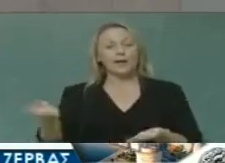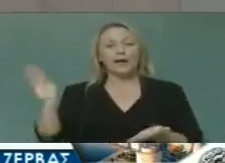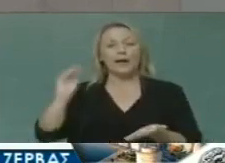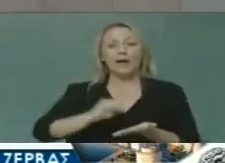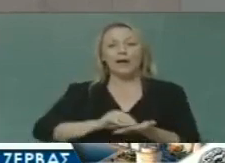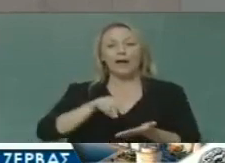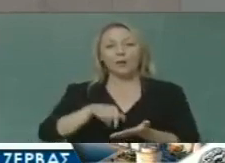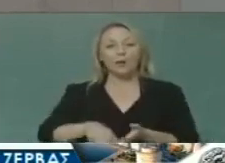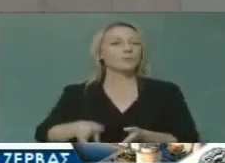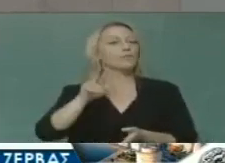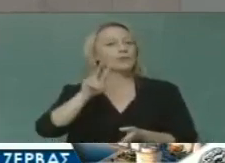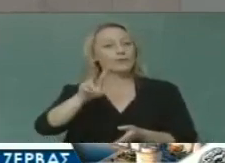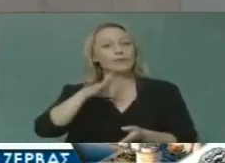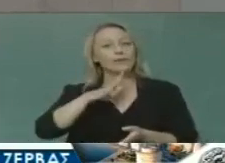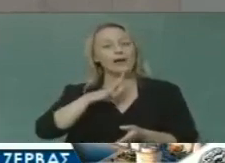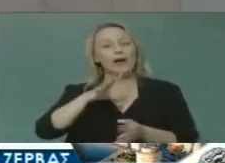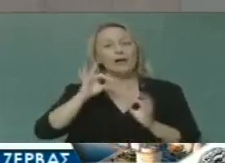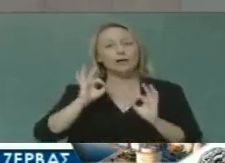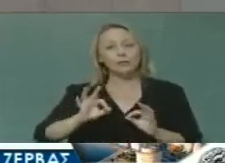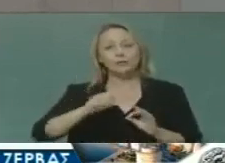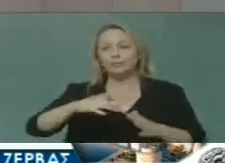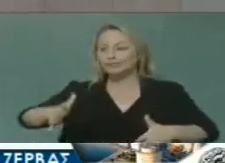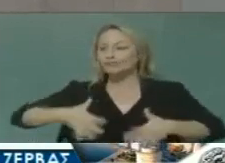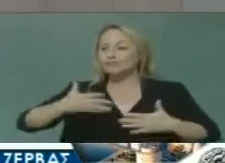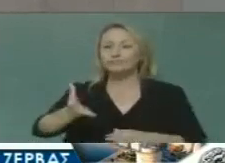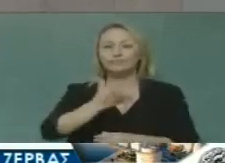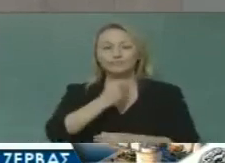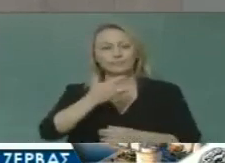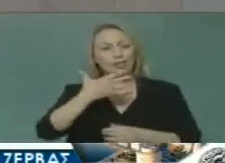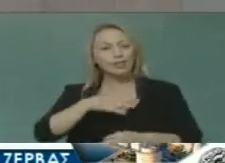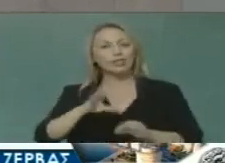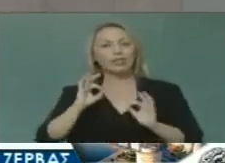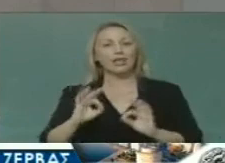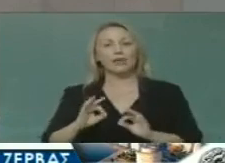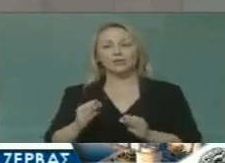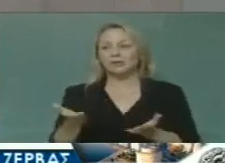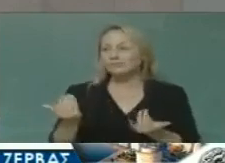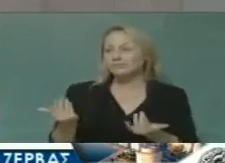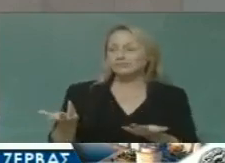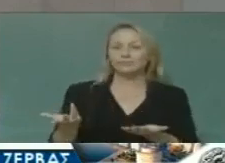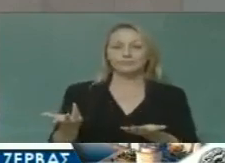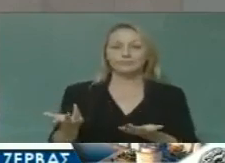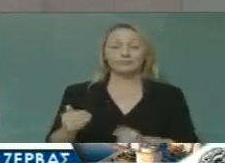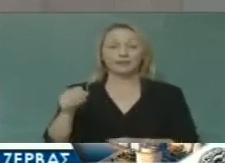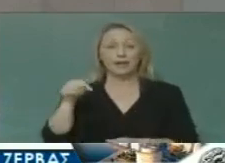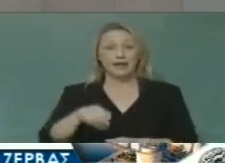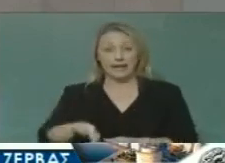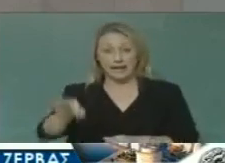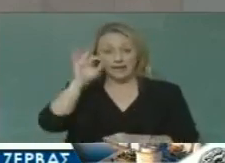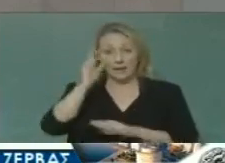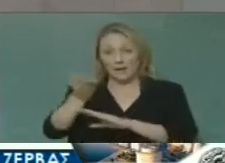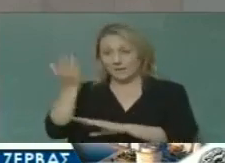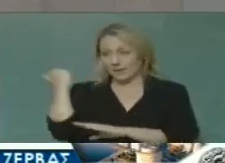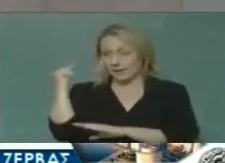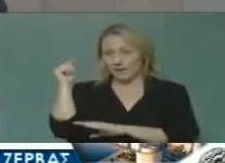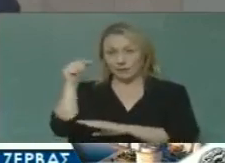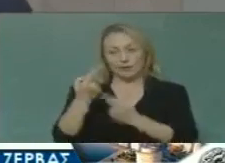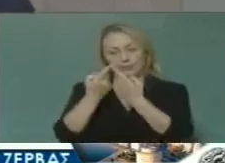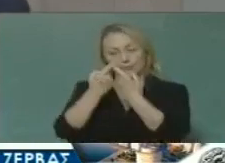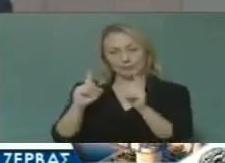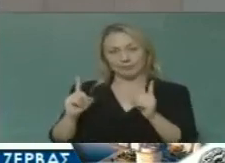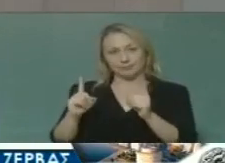προσδοκίες ότι υπάρχει όρεξη. Η Θεσσαλονίκη δεν είναι η πόλη του παρελθόντος. Η